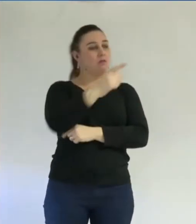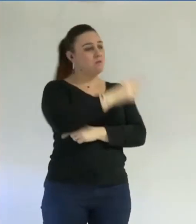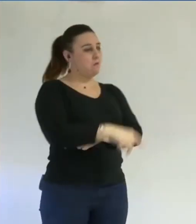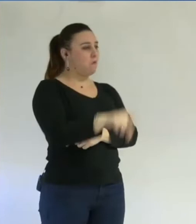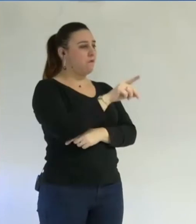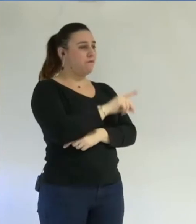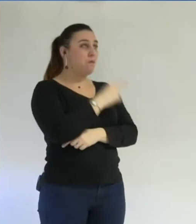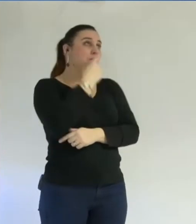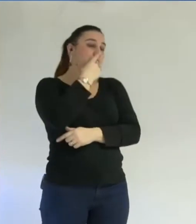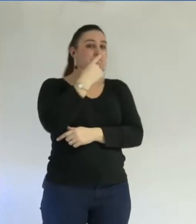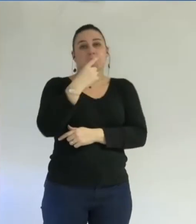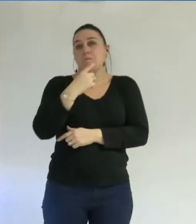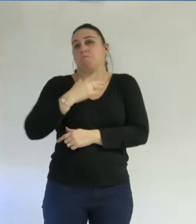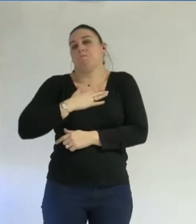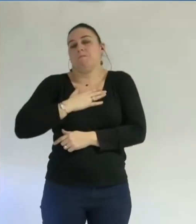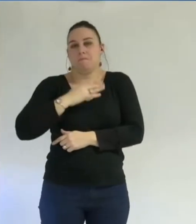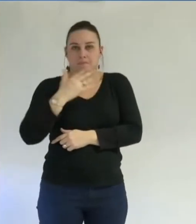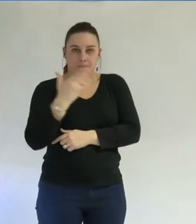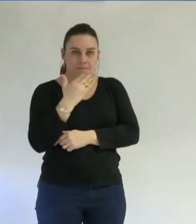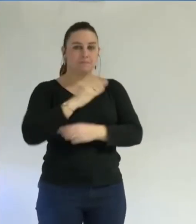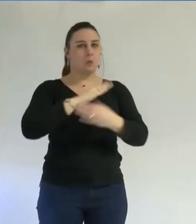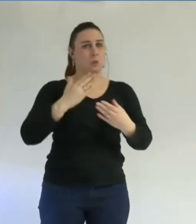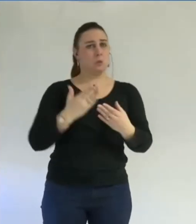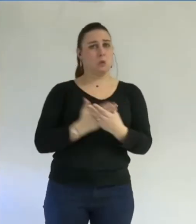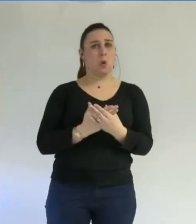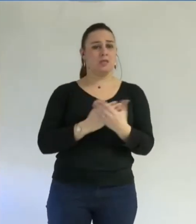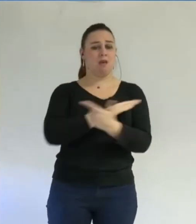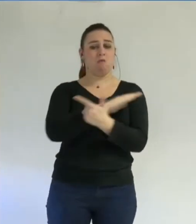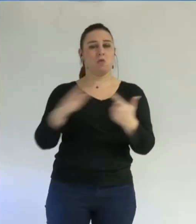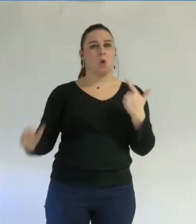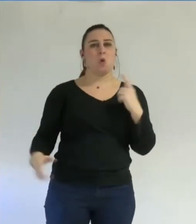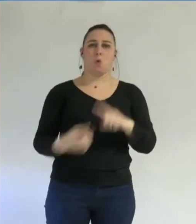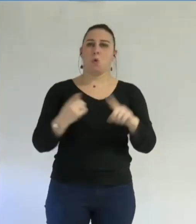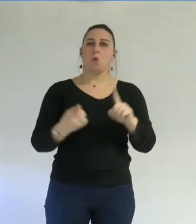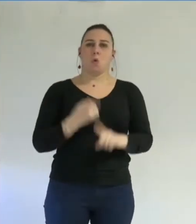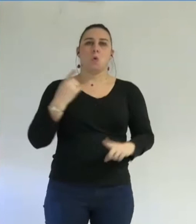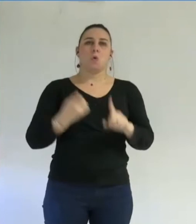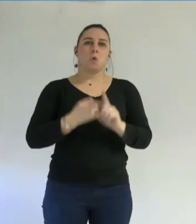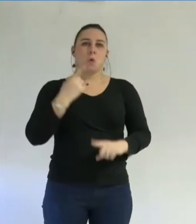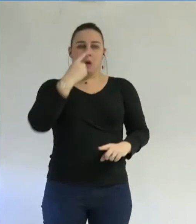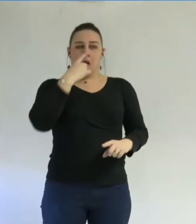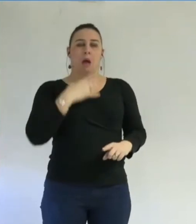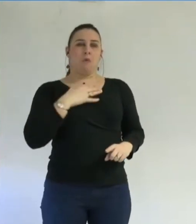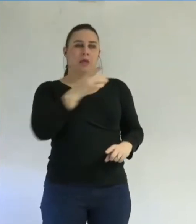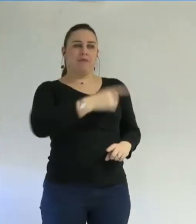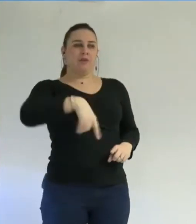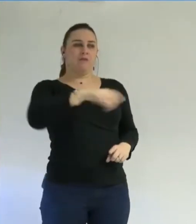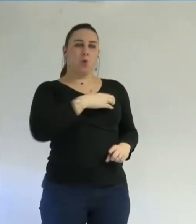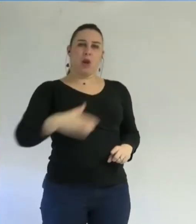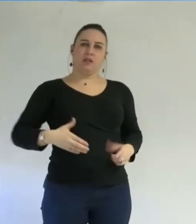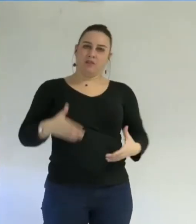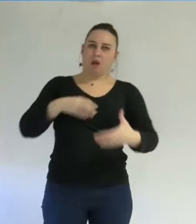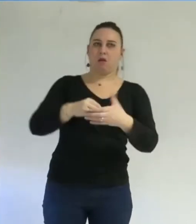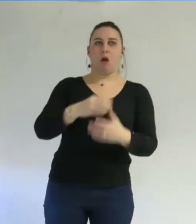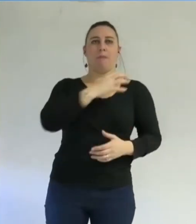je pense, deux dossiers très importants et il appartient à mon avis à la collectivité de se constituer partie civile